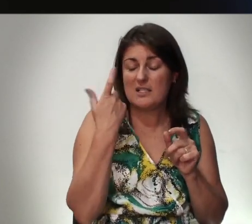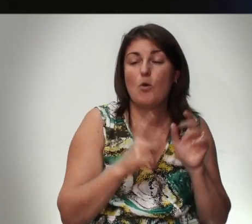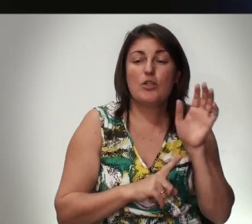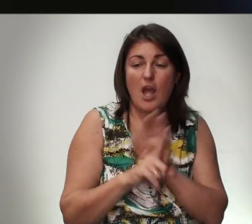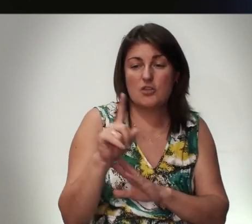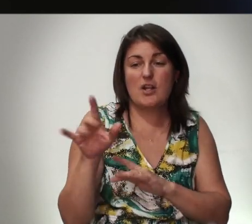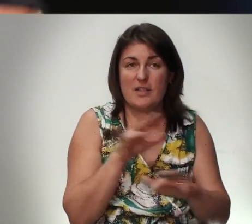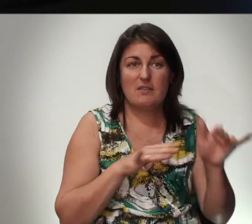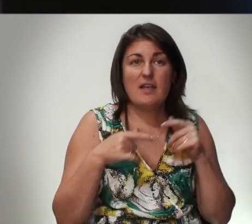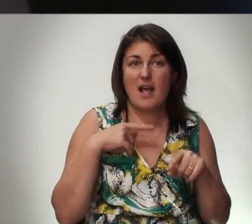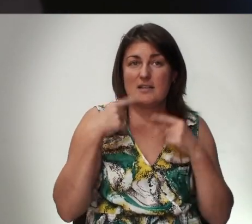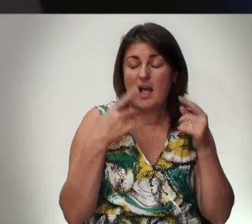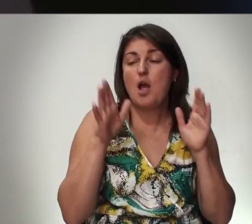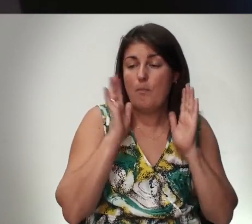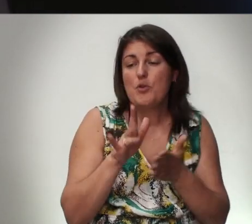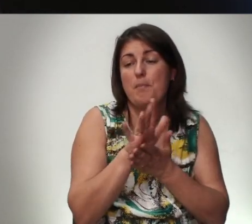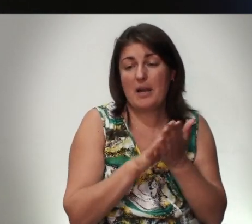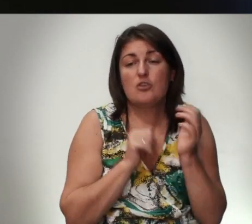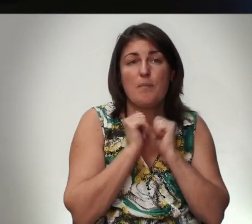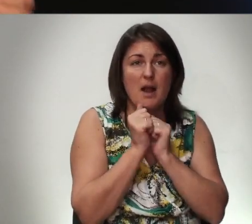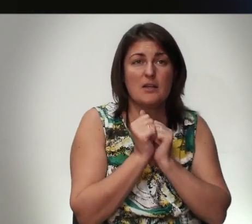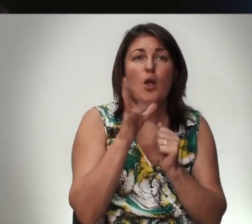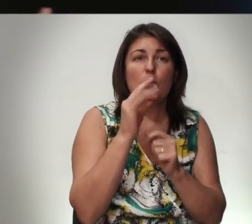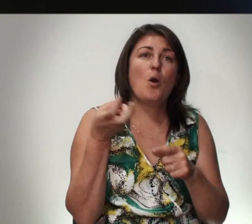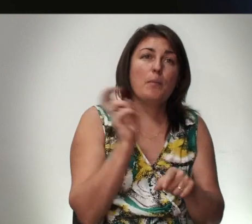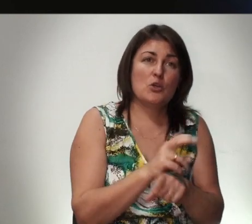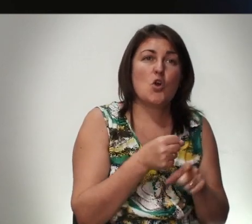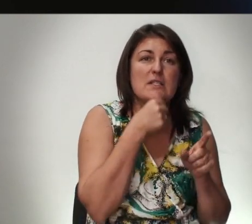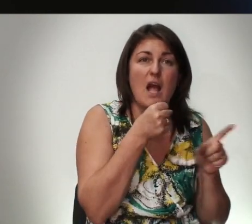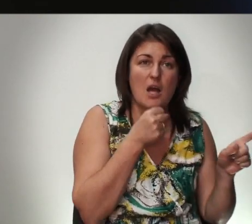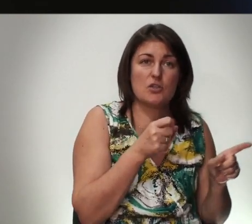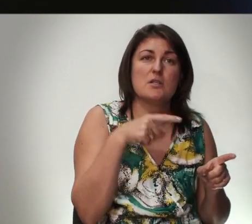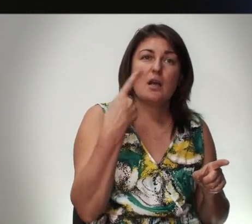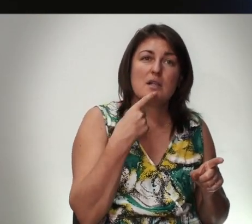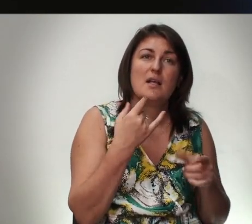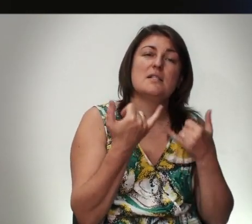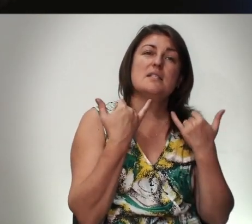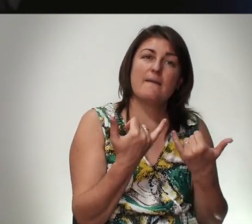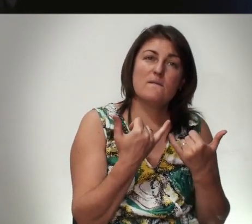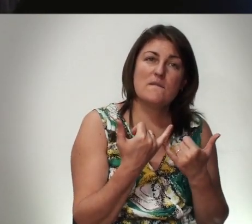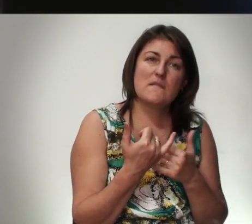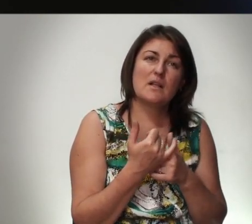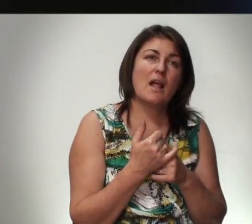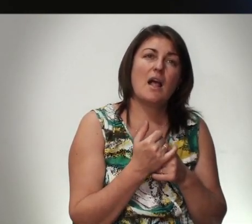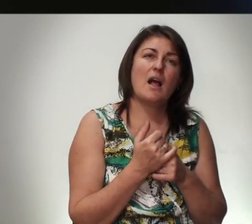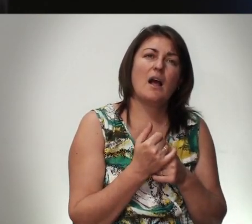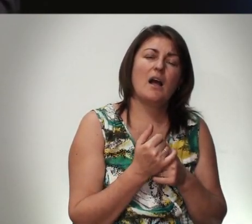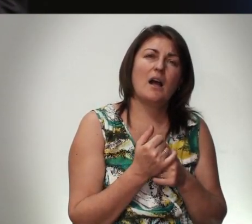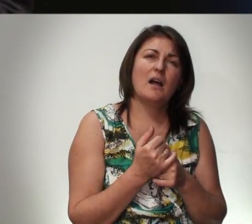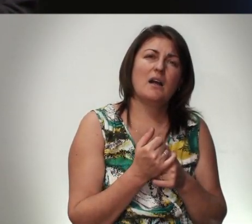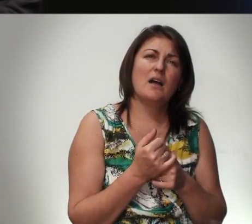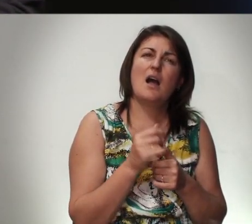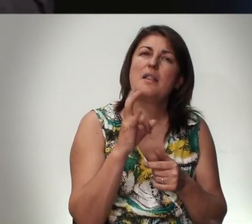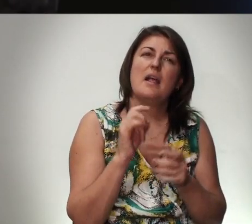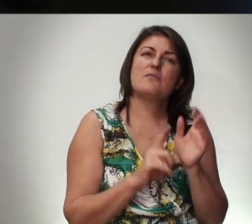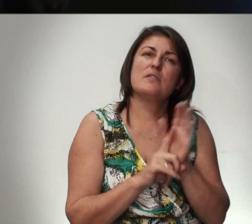Действовать Я Сказал Будем Продолжать Молиться Но Пришел Старший Сказал Сегодня То есть Не заведено Нас В